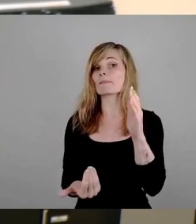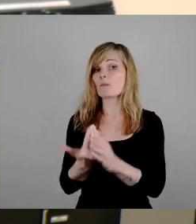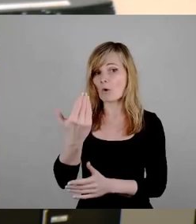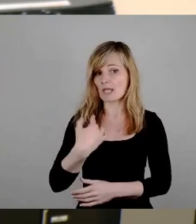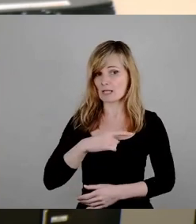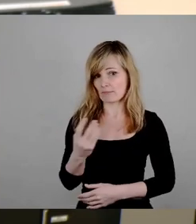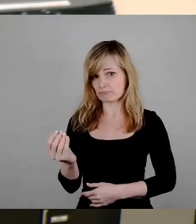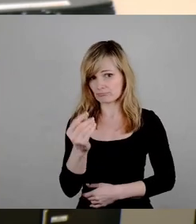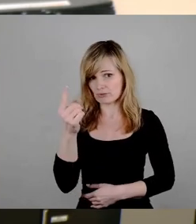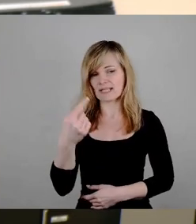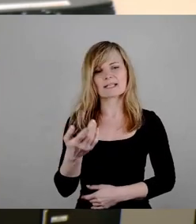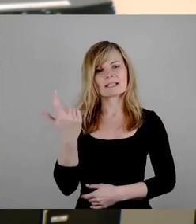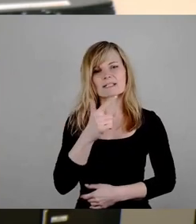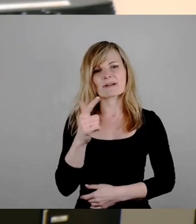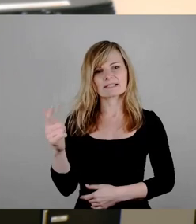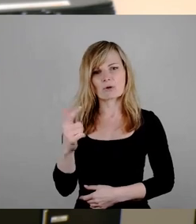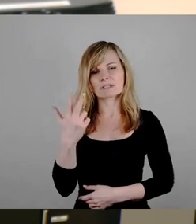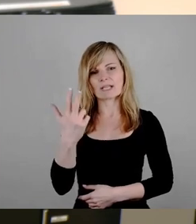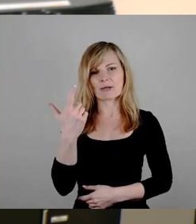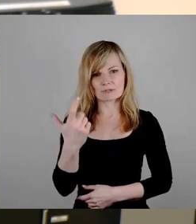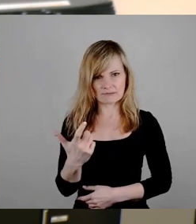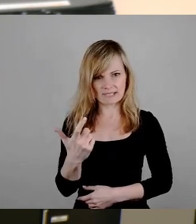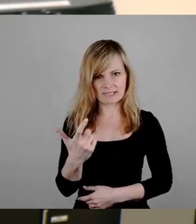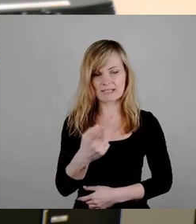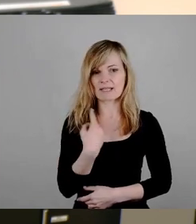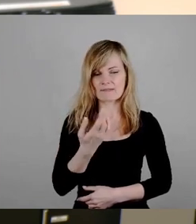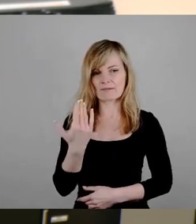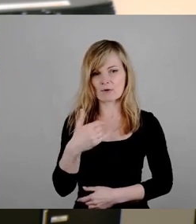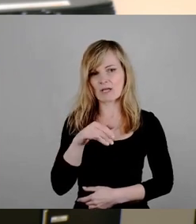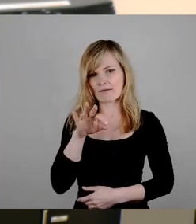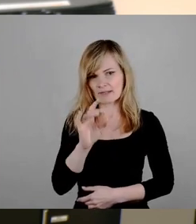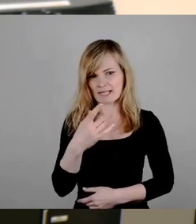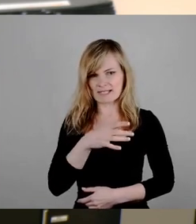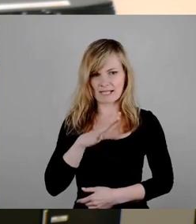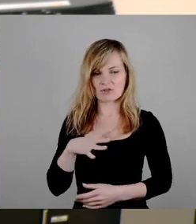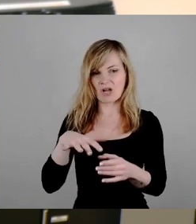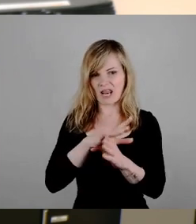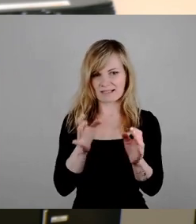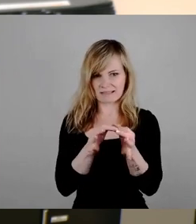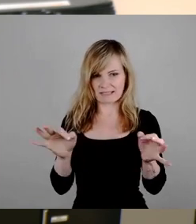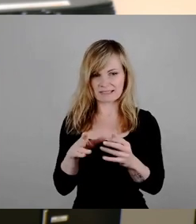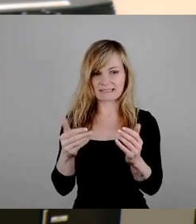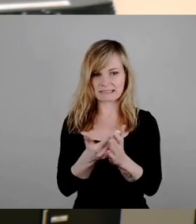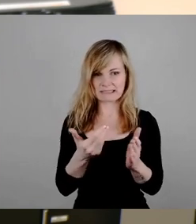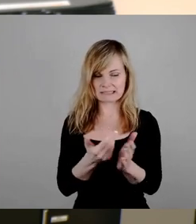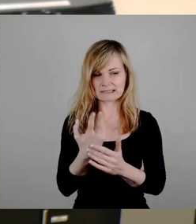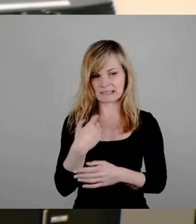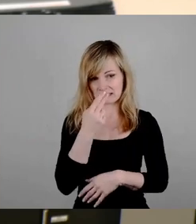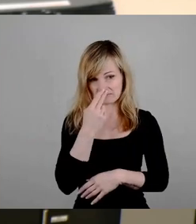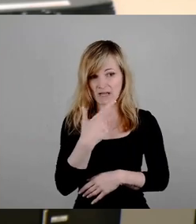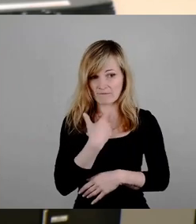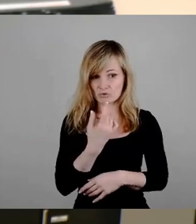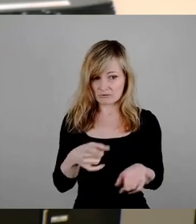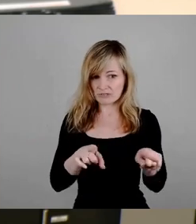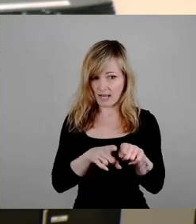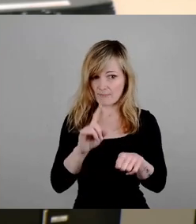2023 wir von der AfD im Sächsischen Landtag dieses Ansehen auch hatten, dass wir gesagt haben, okay, wir